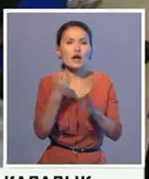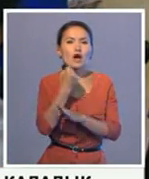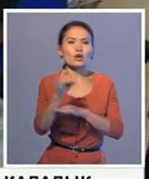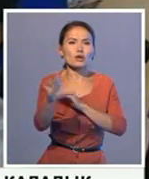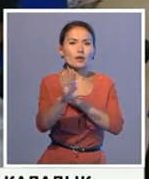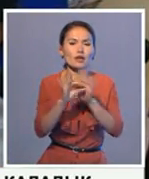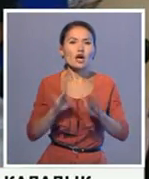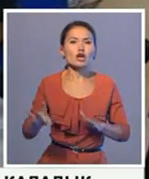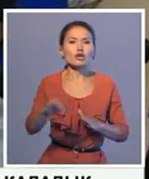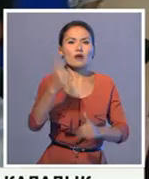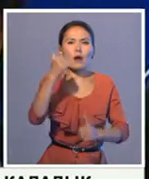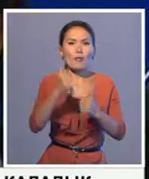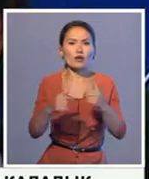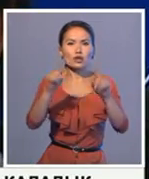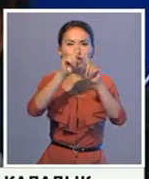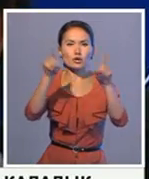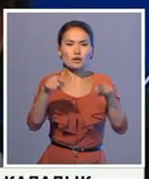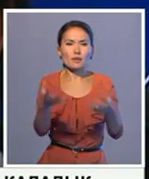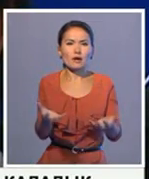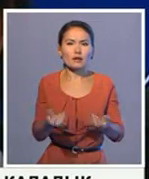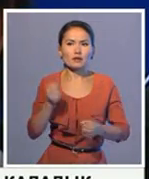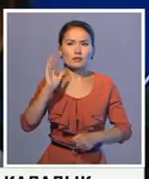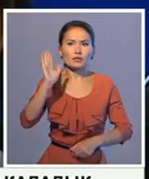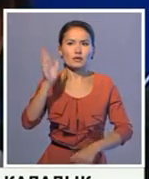женіпаздар республикалық байқауға жолдам алады.